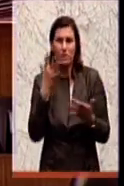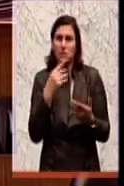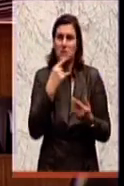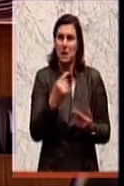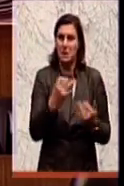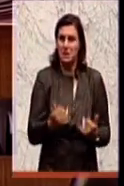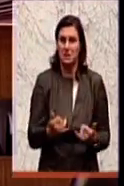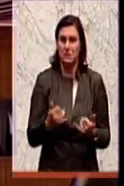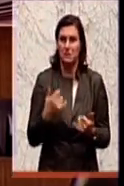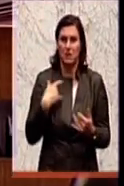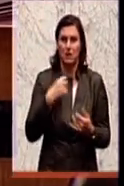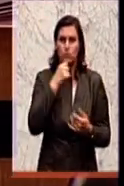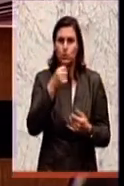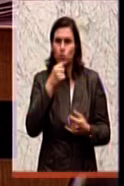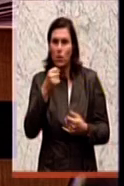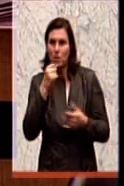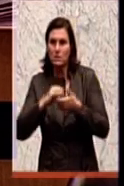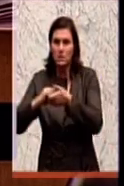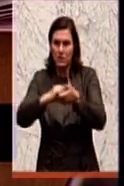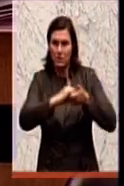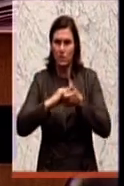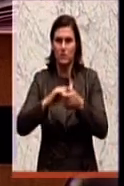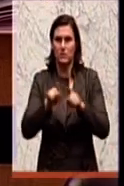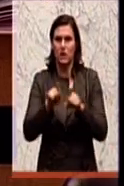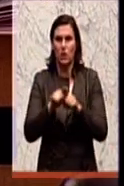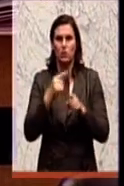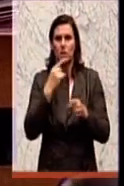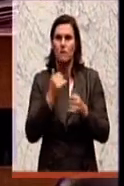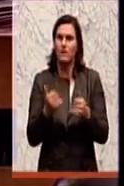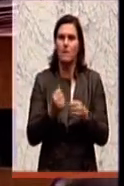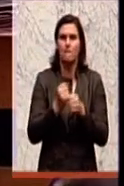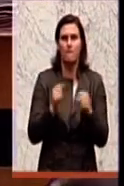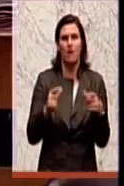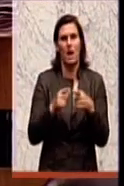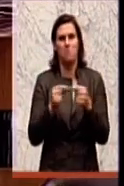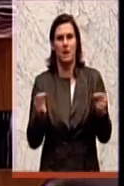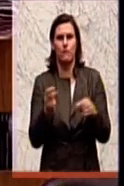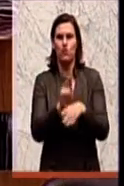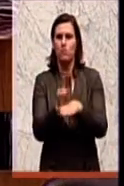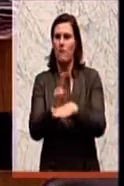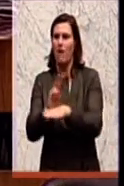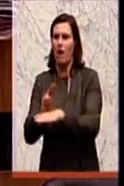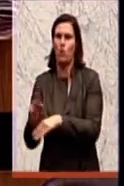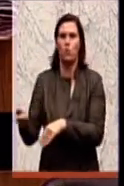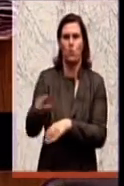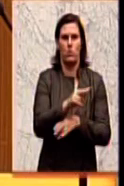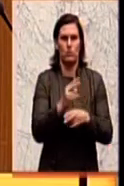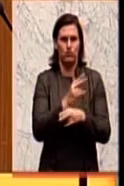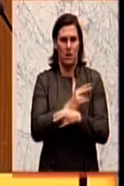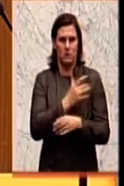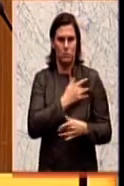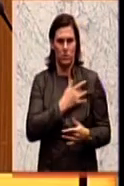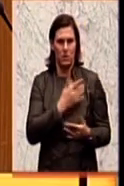dass nachdem auch die Journalistengewerkschaft immer wieder darauf hingewiesen hat, dass das ein Freibrief für die Überwachung der Staatsbürger ist und daher nicht grundrechtskonform ist,